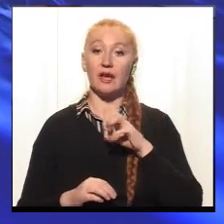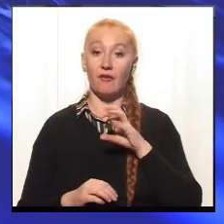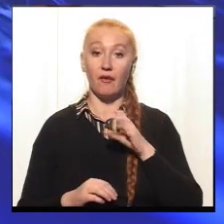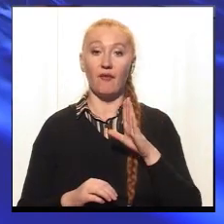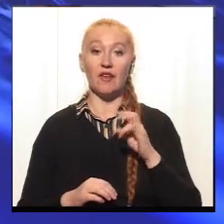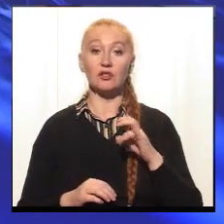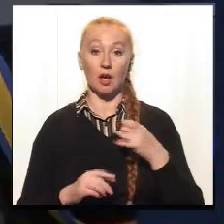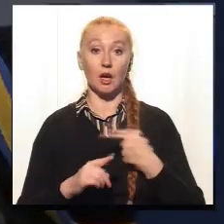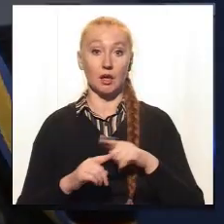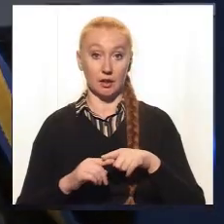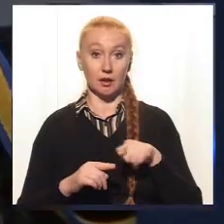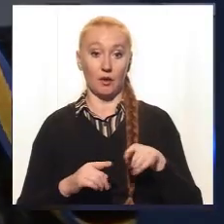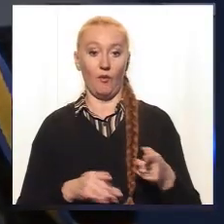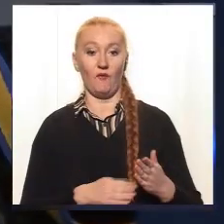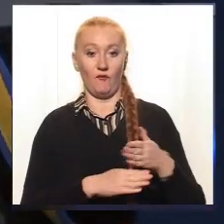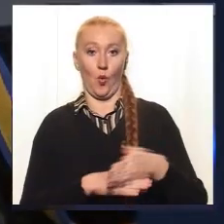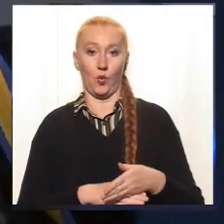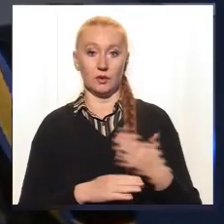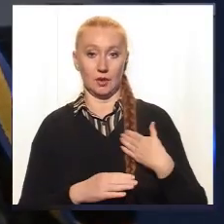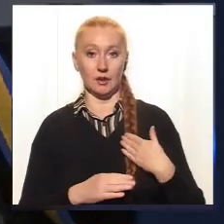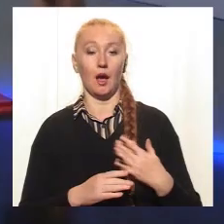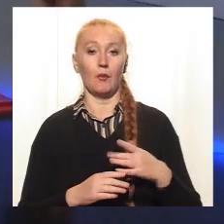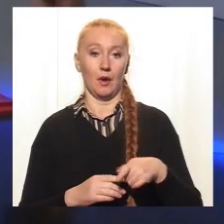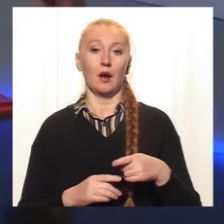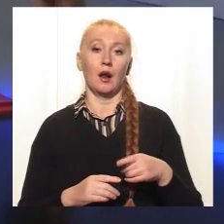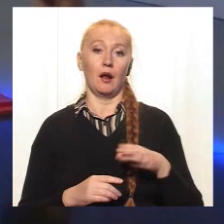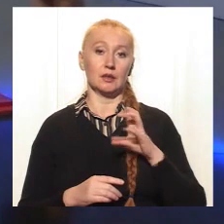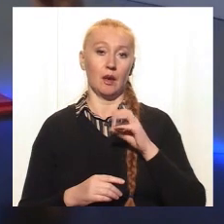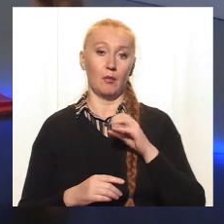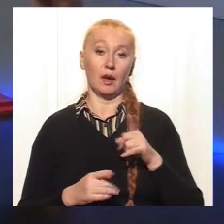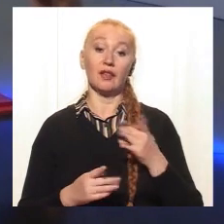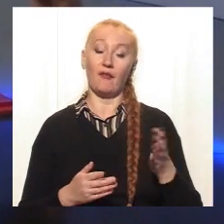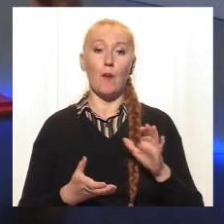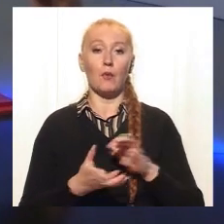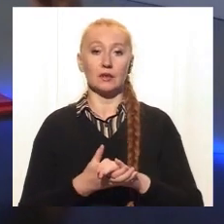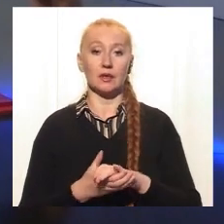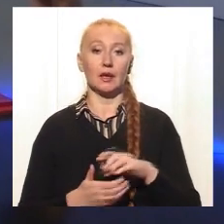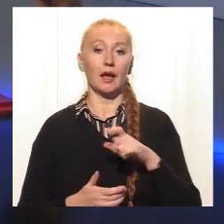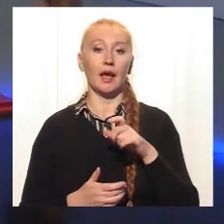собакою такої породи. Ви завітали сьогодні до нашої студії. Давайте познайомимося.